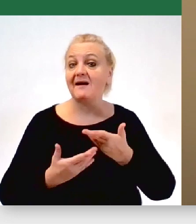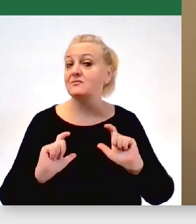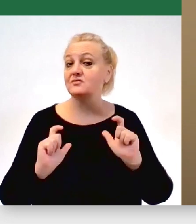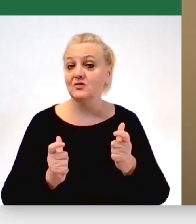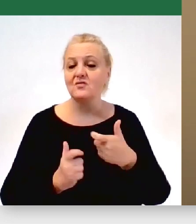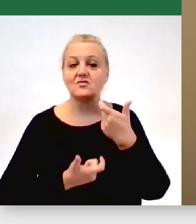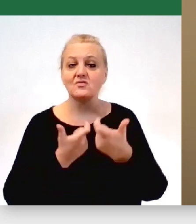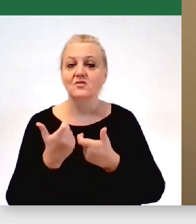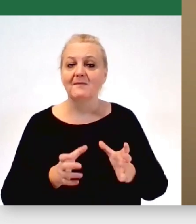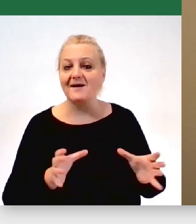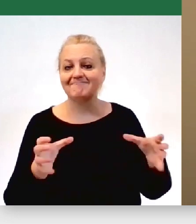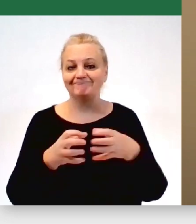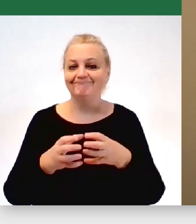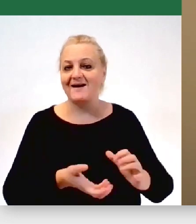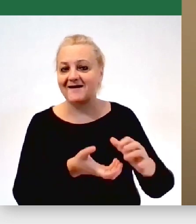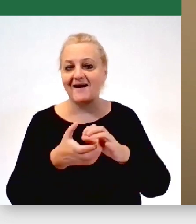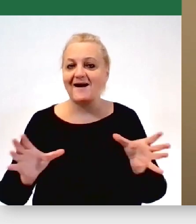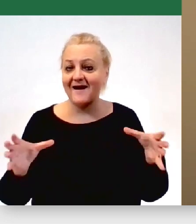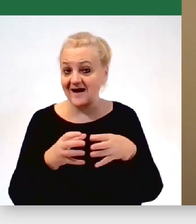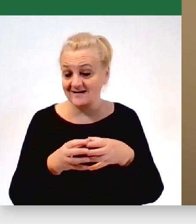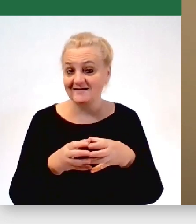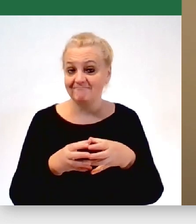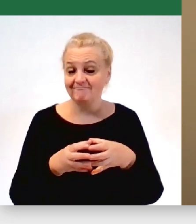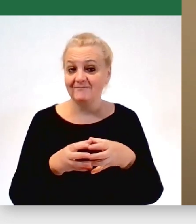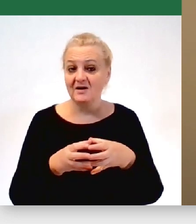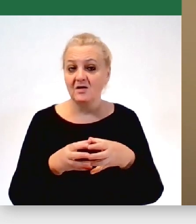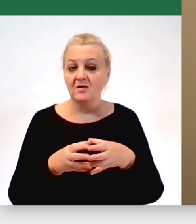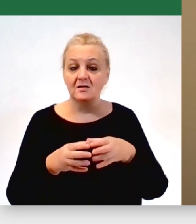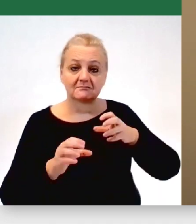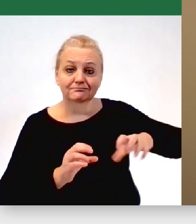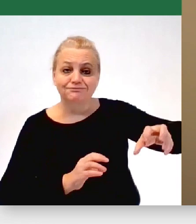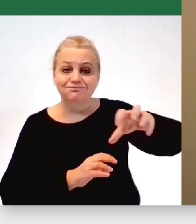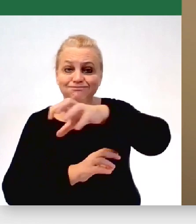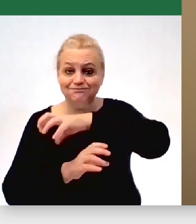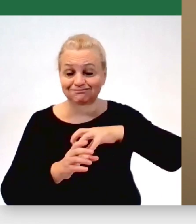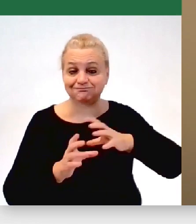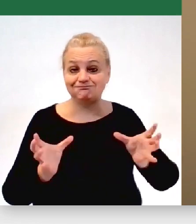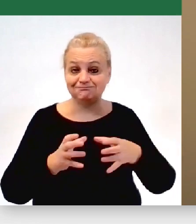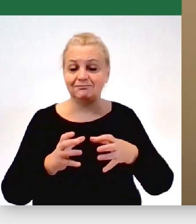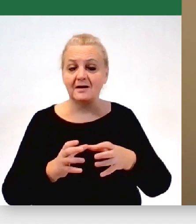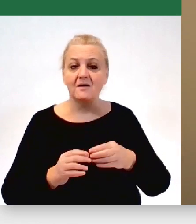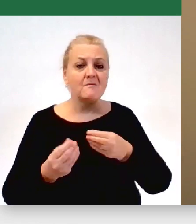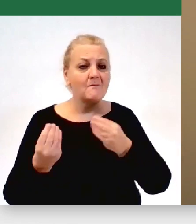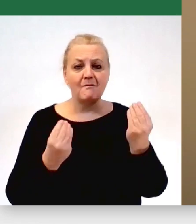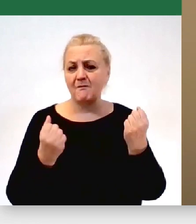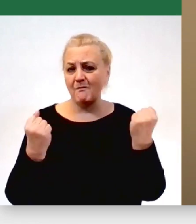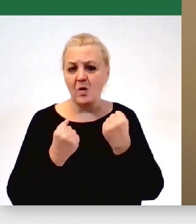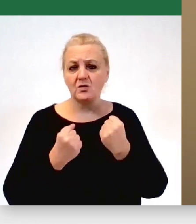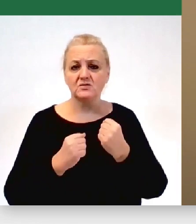robimy wspólnie, razem na takim bardzo rozproszonym i właśnie wysokoautonomicznym poziomie.